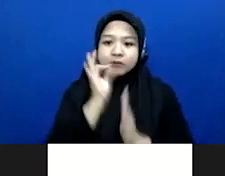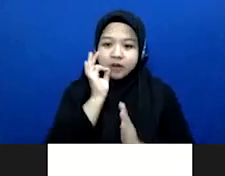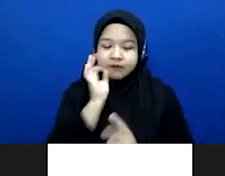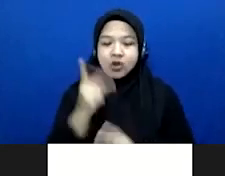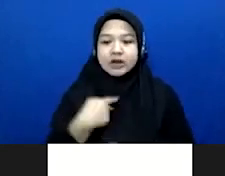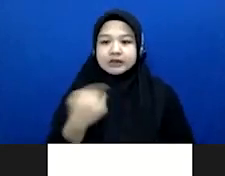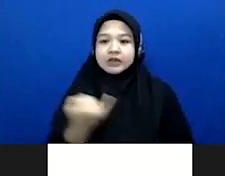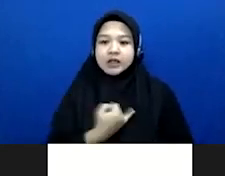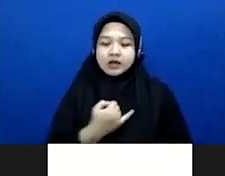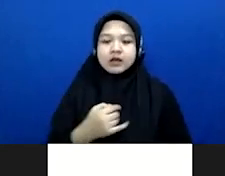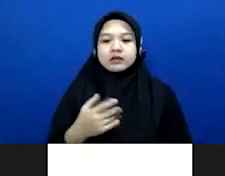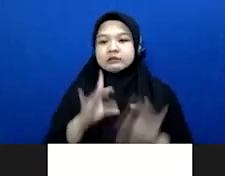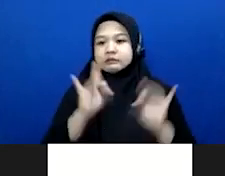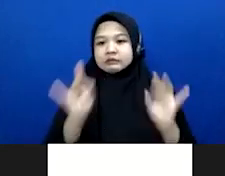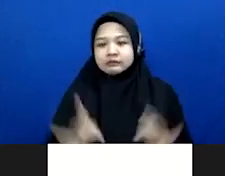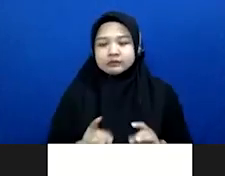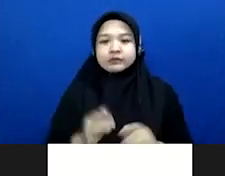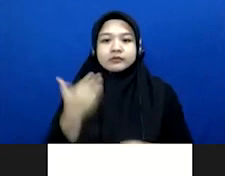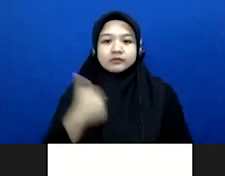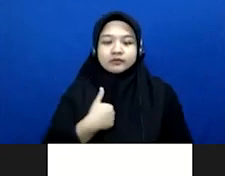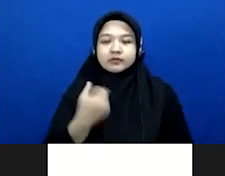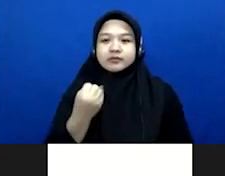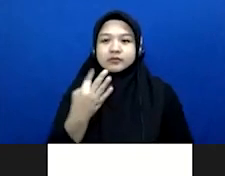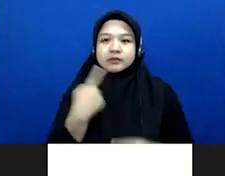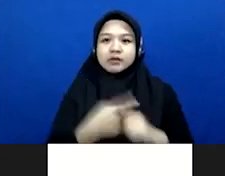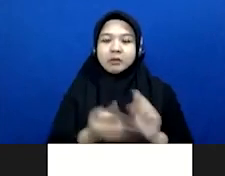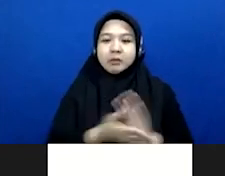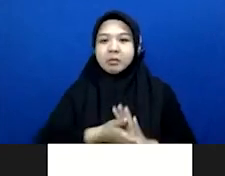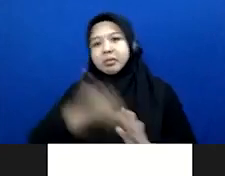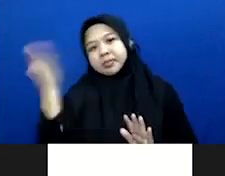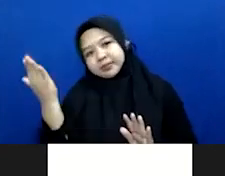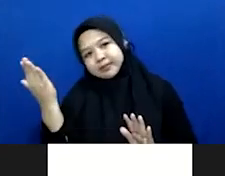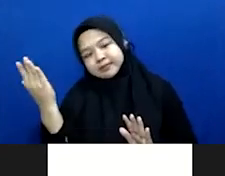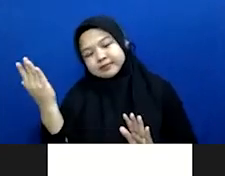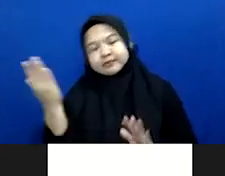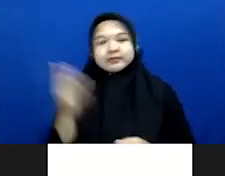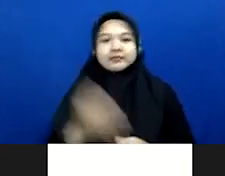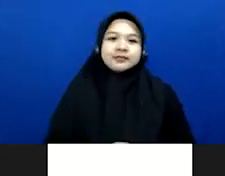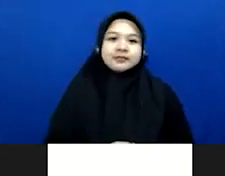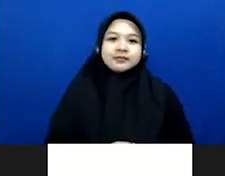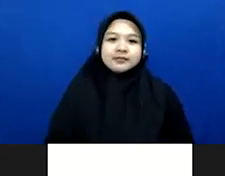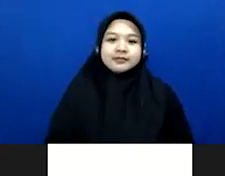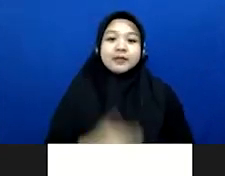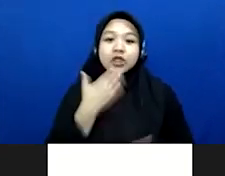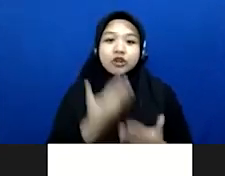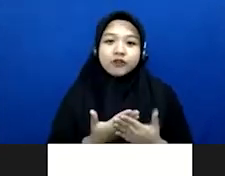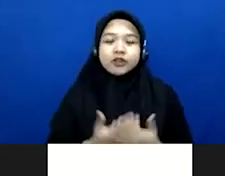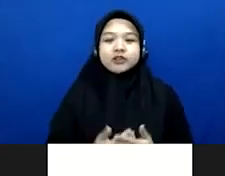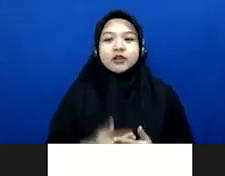kesalahan checklist dan lain-lain jadi saya juga sepertinya berapa kali terlempar gitu menguasih mantan-teman